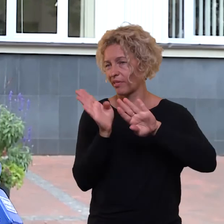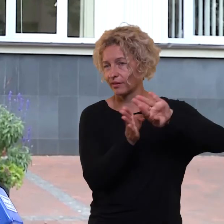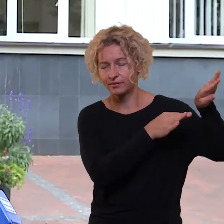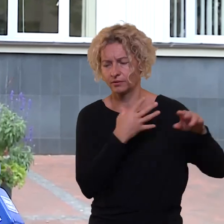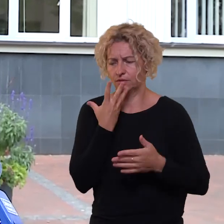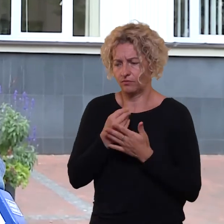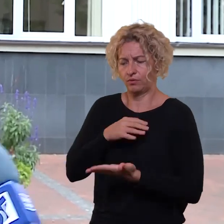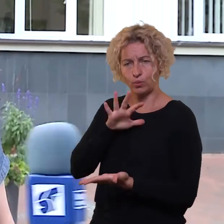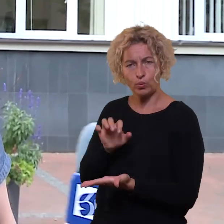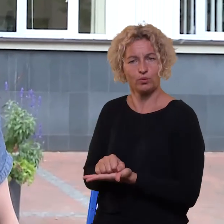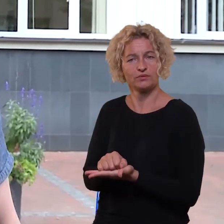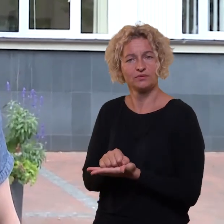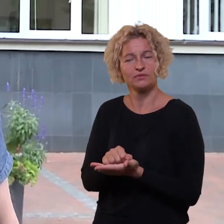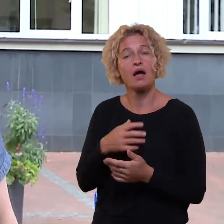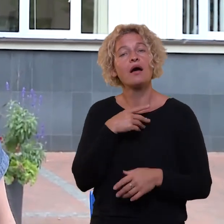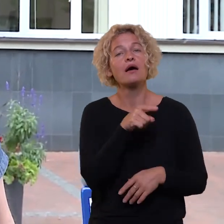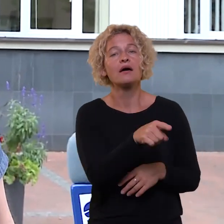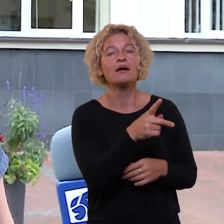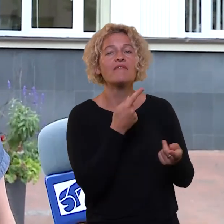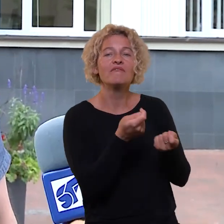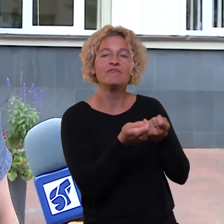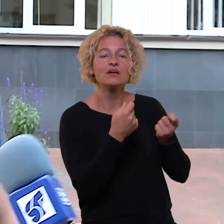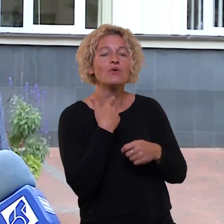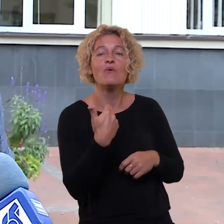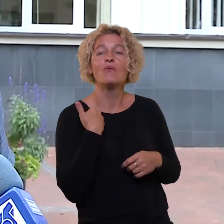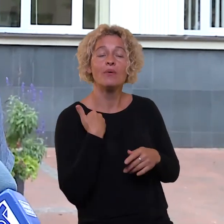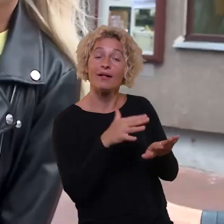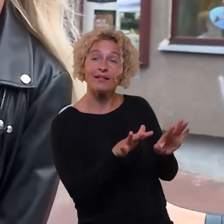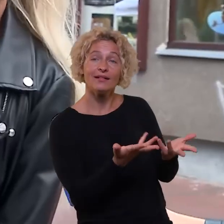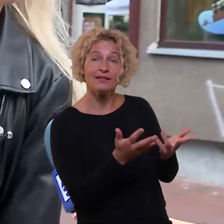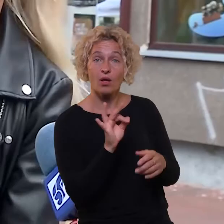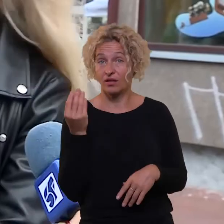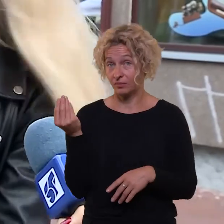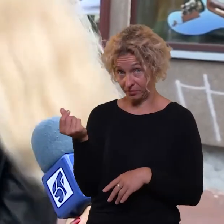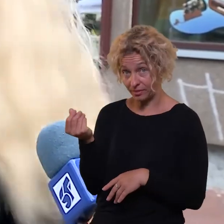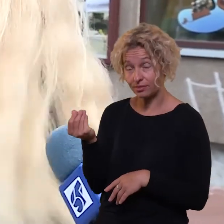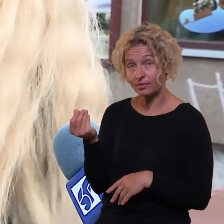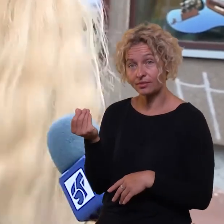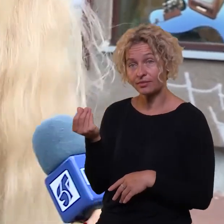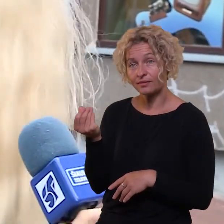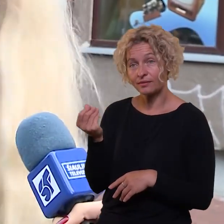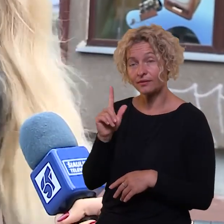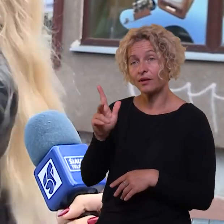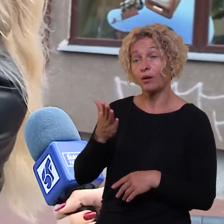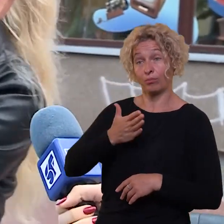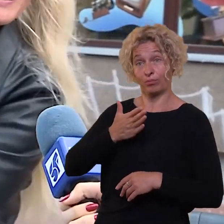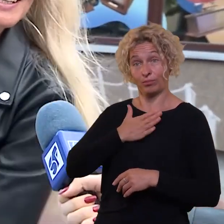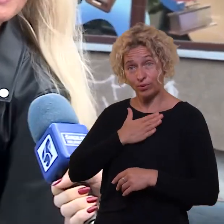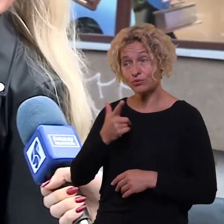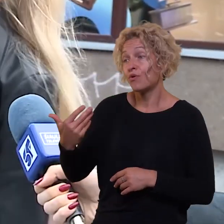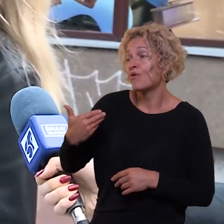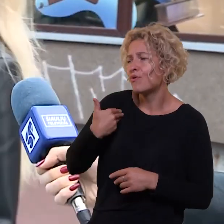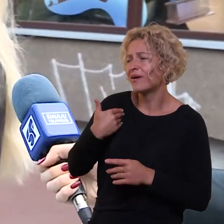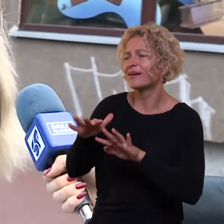nušsėmęs žmogus esam. O ko iš valdžios galbūt tikite su kokiu... Daugiau pinigų. Apie valdžią nekalbam mūsų lūkesčiai,